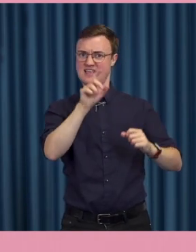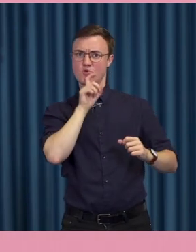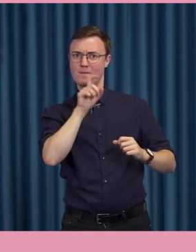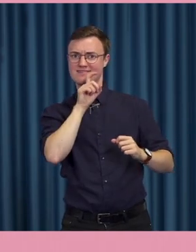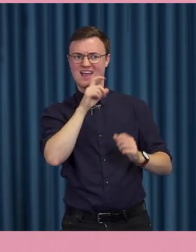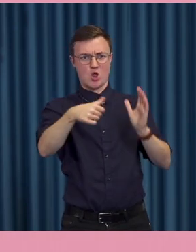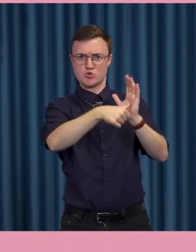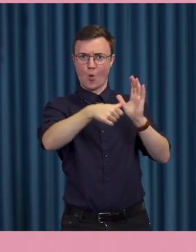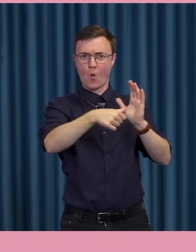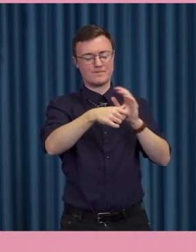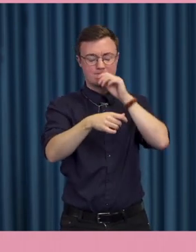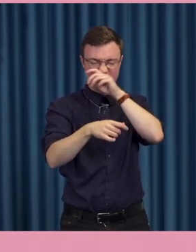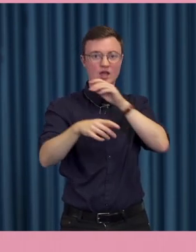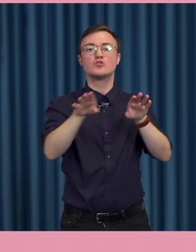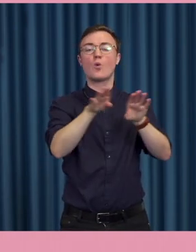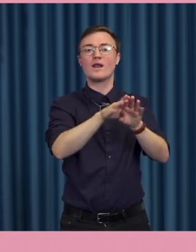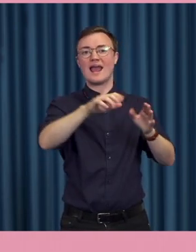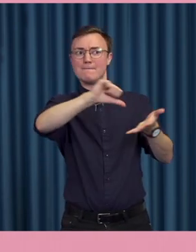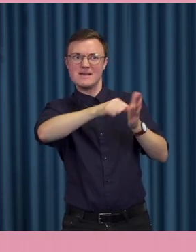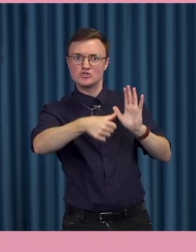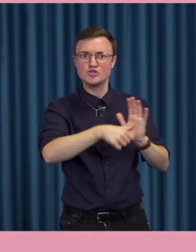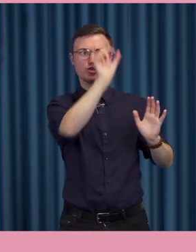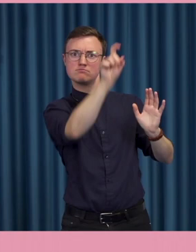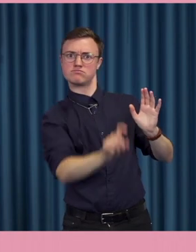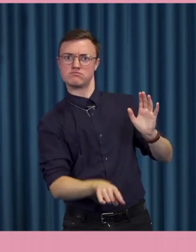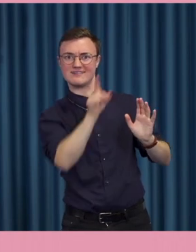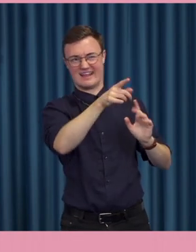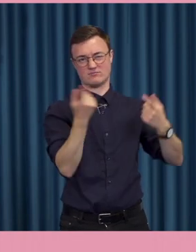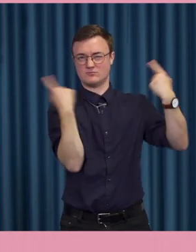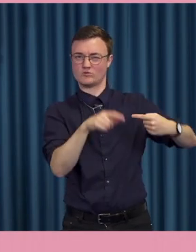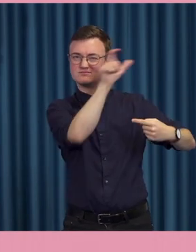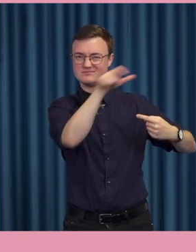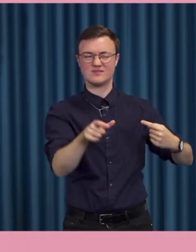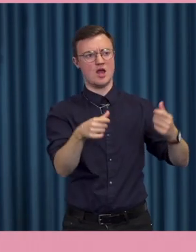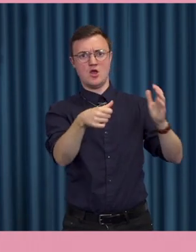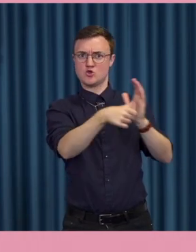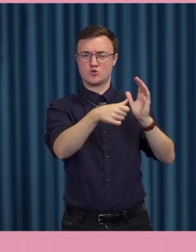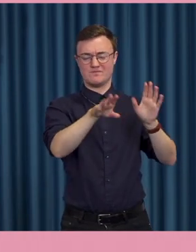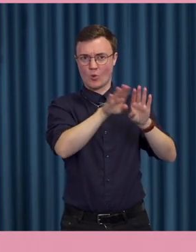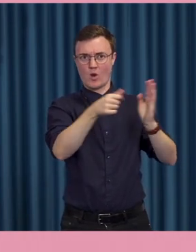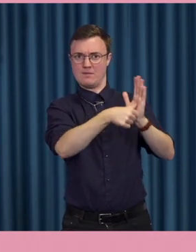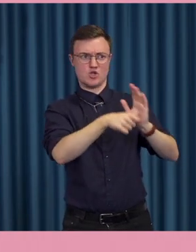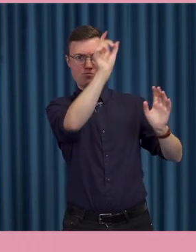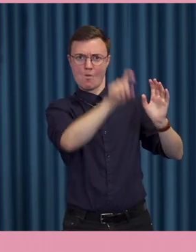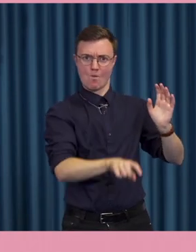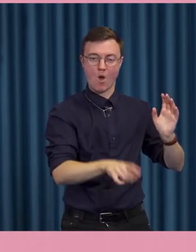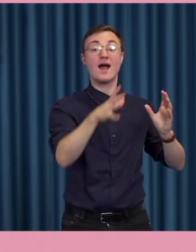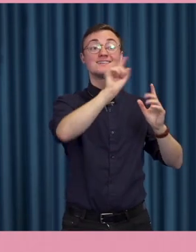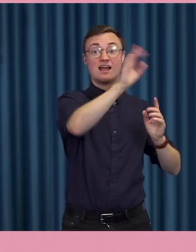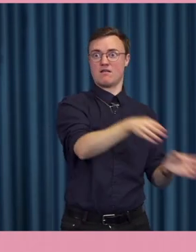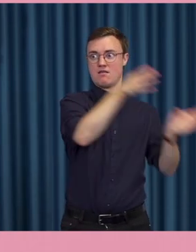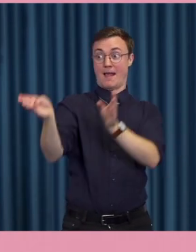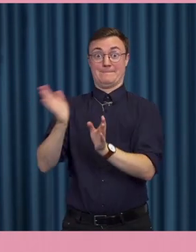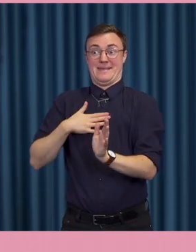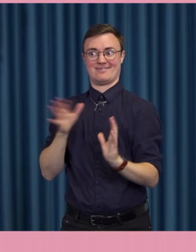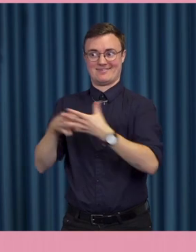dåliga betyg och dåliga omdömen om motståndarna. Och så gick man på andra sidan in och skrev positiva kommentarer och inlägg om mitt